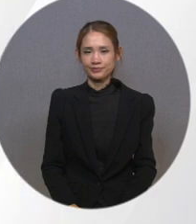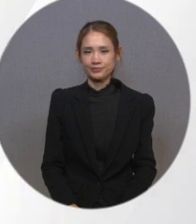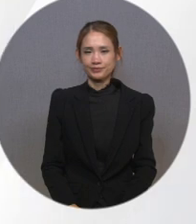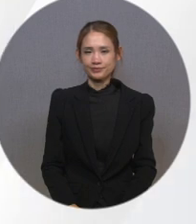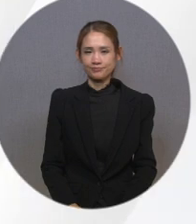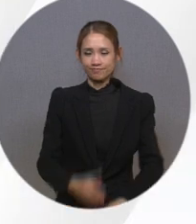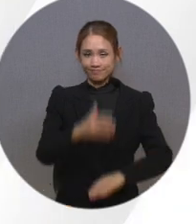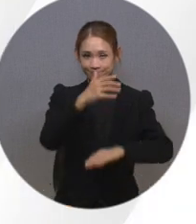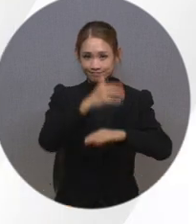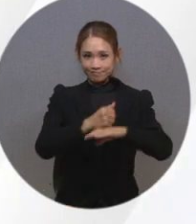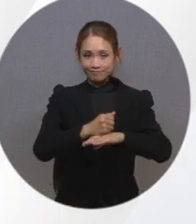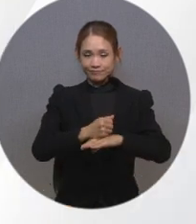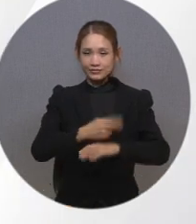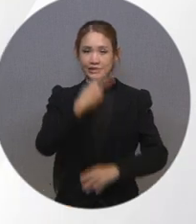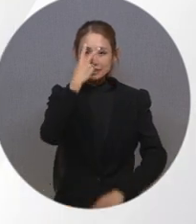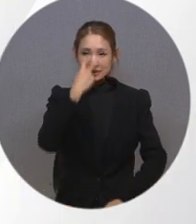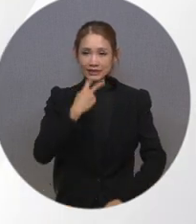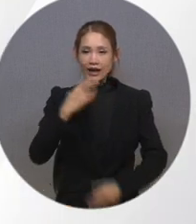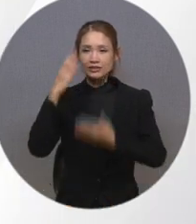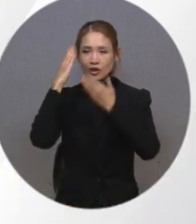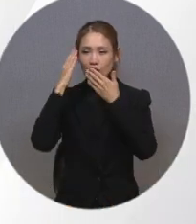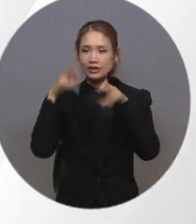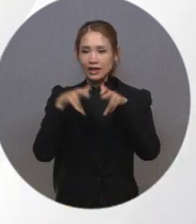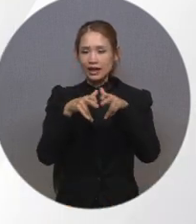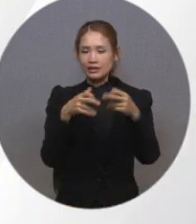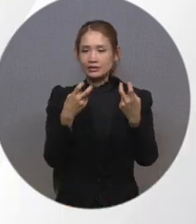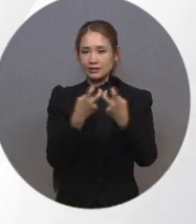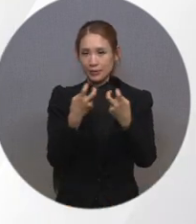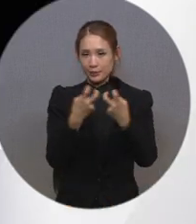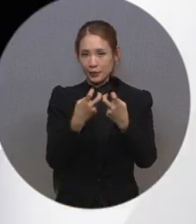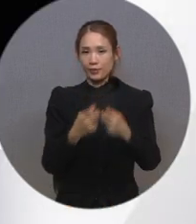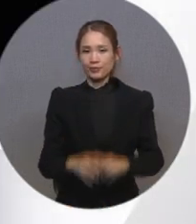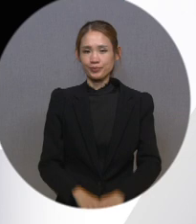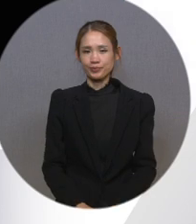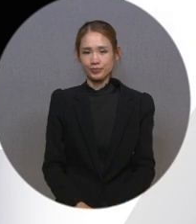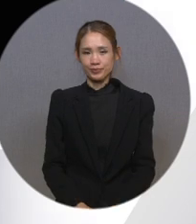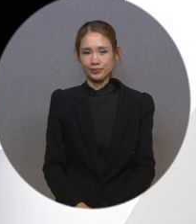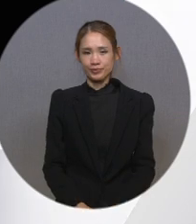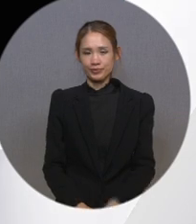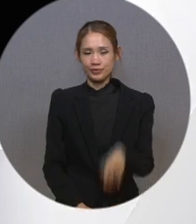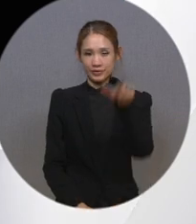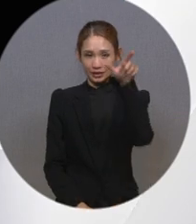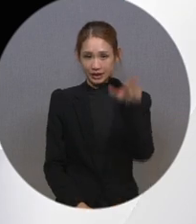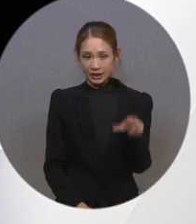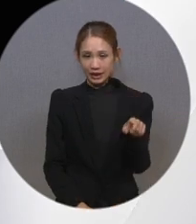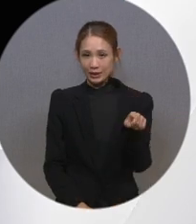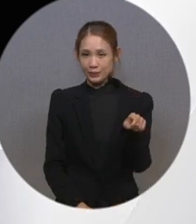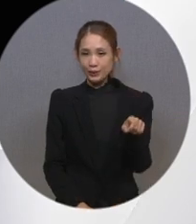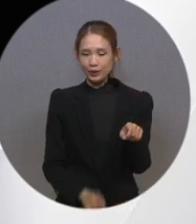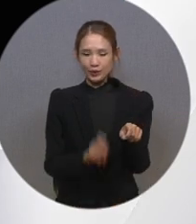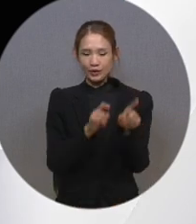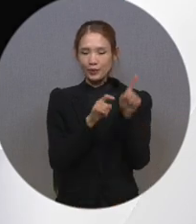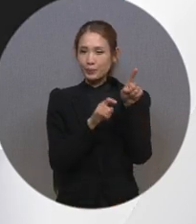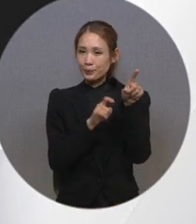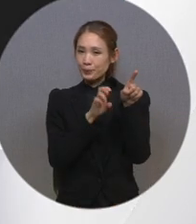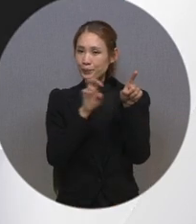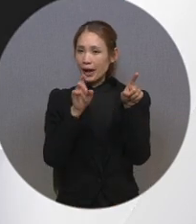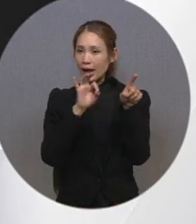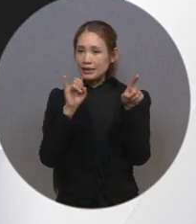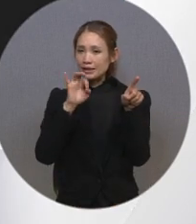마지막으로 시각 청각 장애인 설정 방법입니다. 기가 지닌 리모컨에서 마이 메뉴 버튼을 누른 후